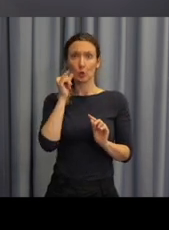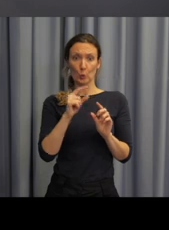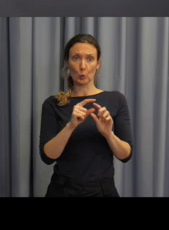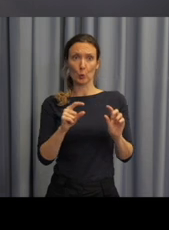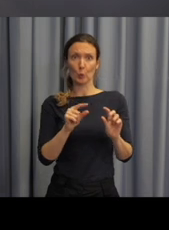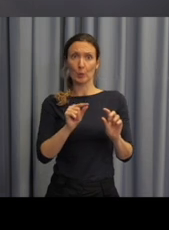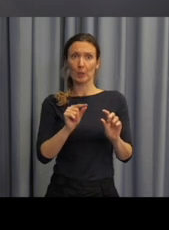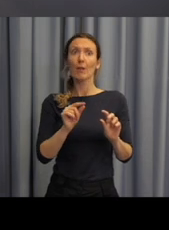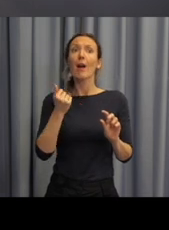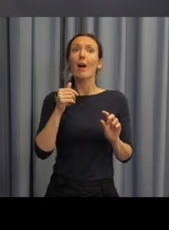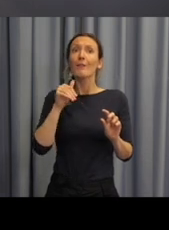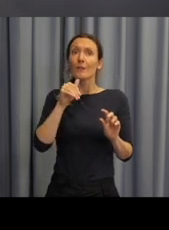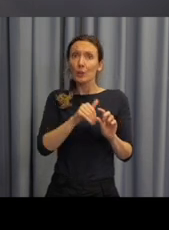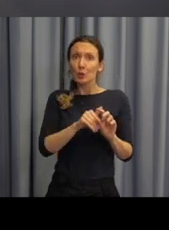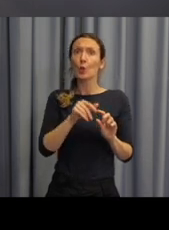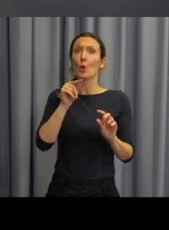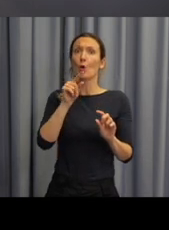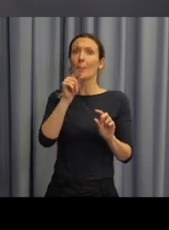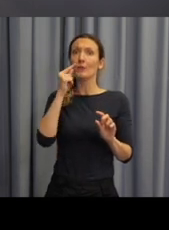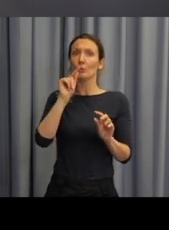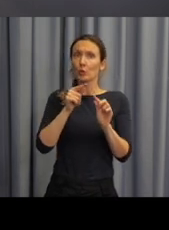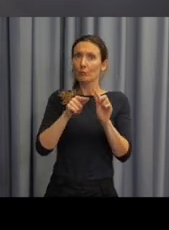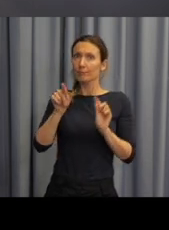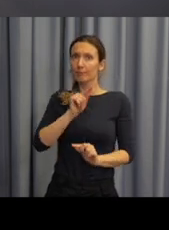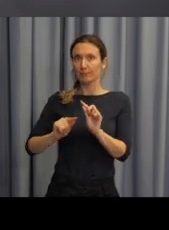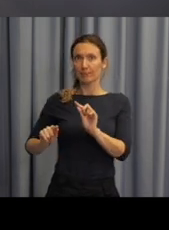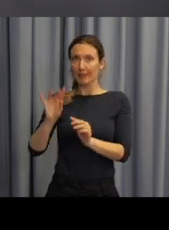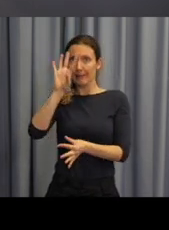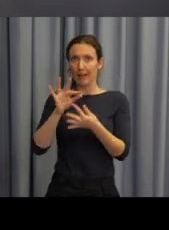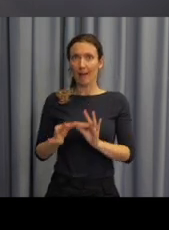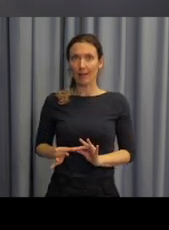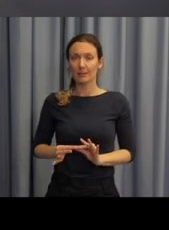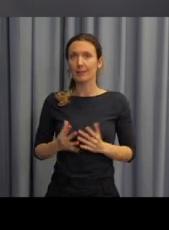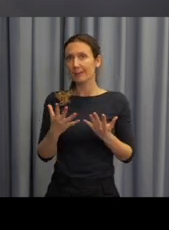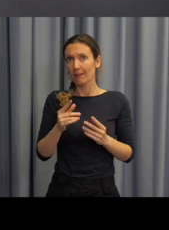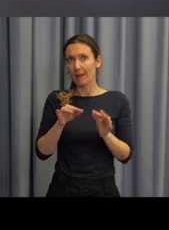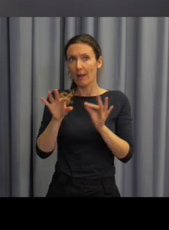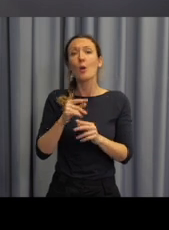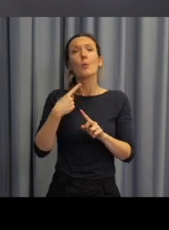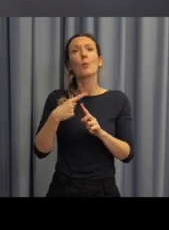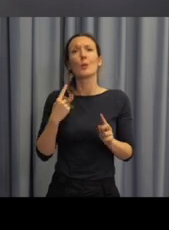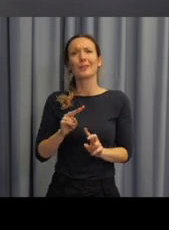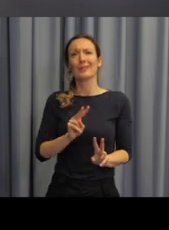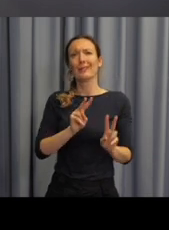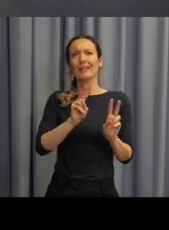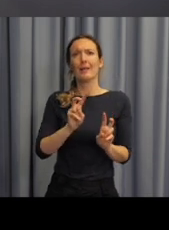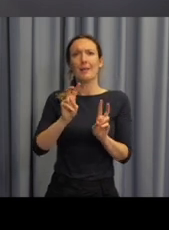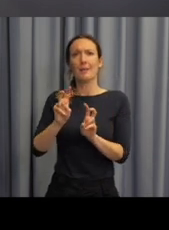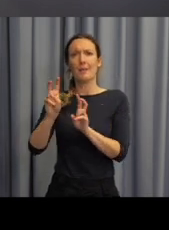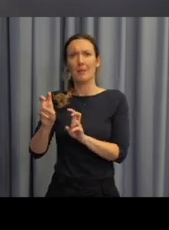v rámci toho pracovního listu. Ale můžete vidět, že ta témata